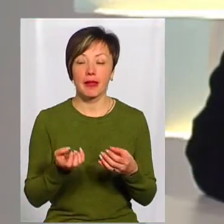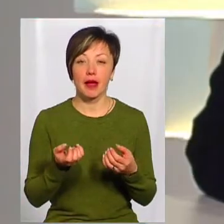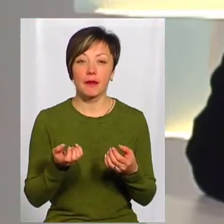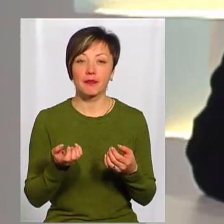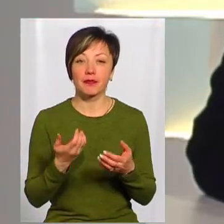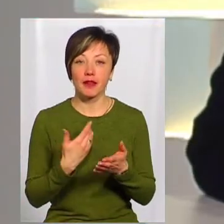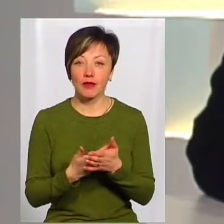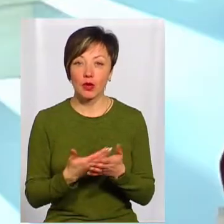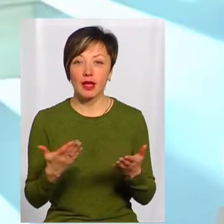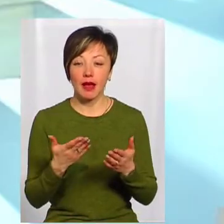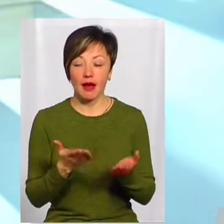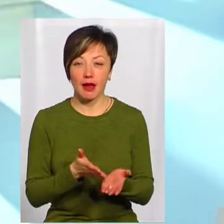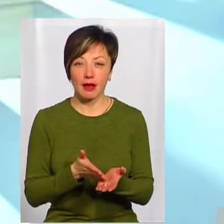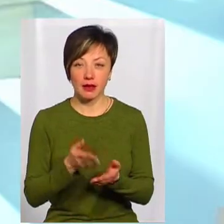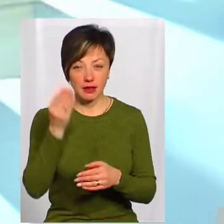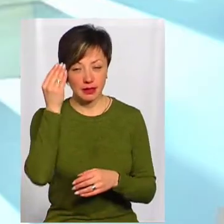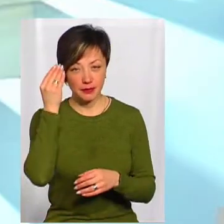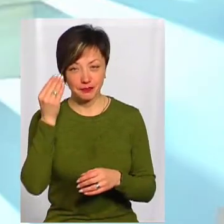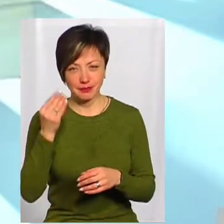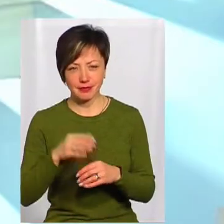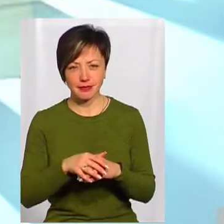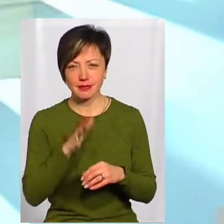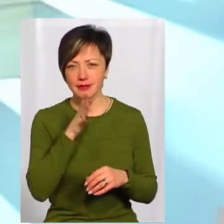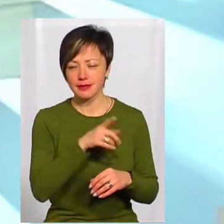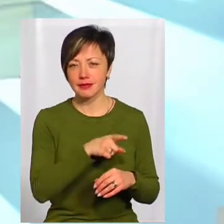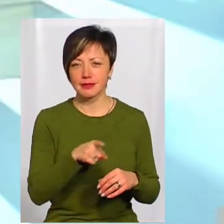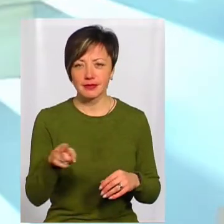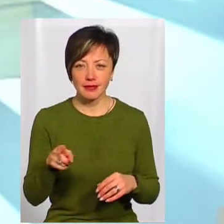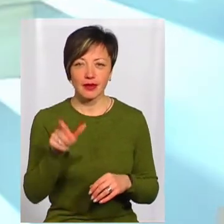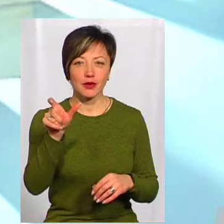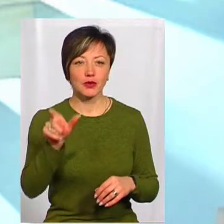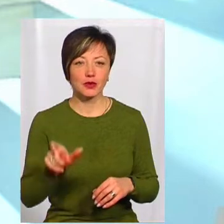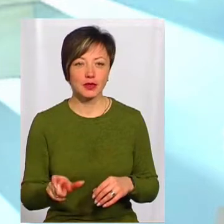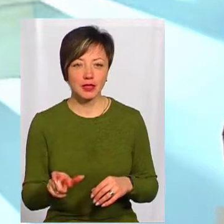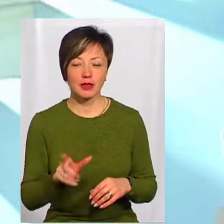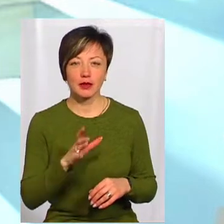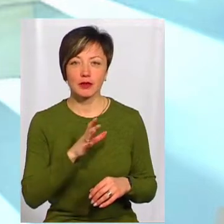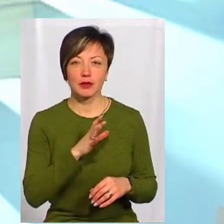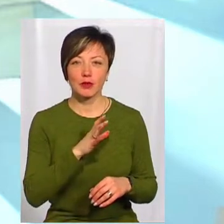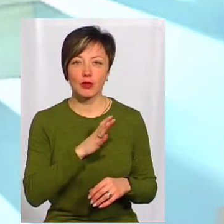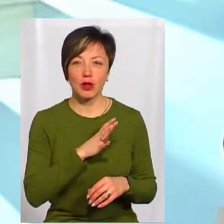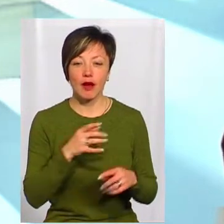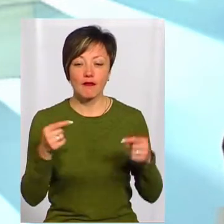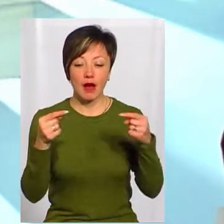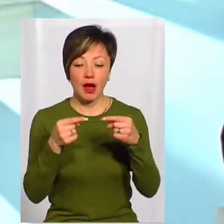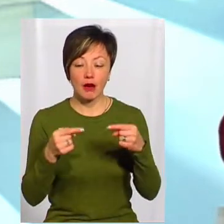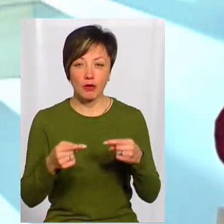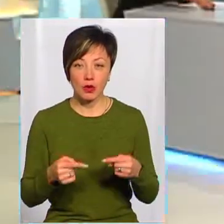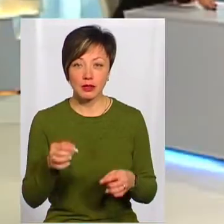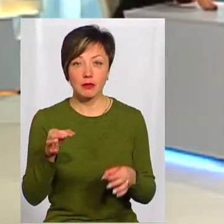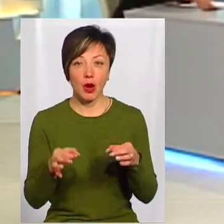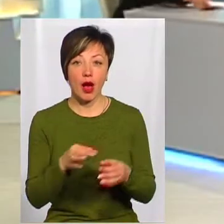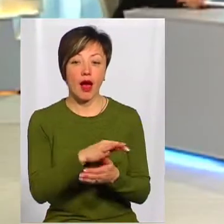років міняти. Тобто, от яка лінія. До того періоду ще людина була в гармонії з природою. І